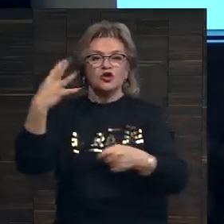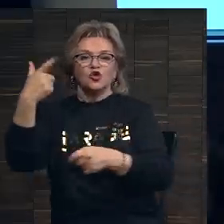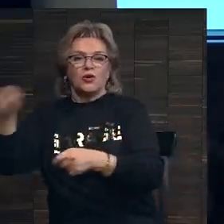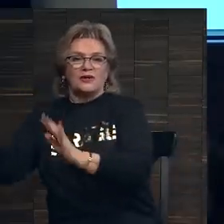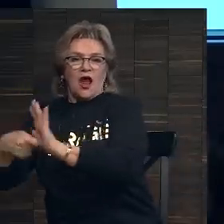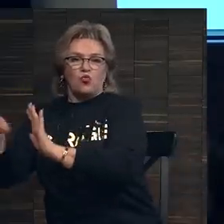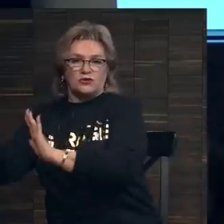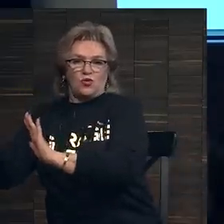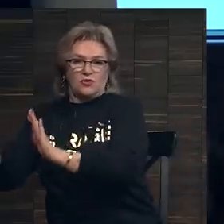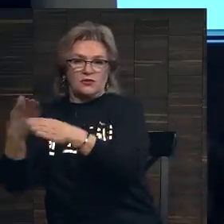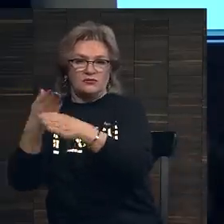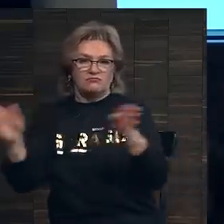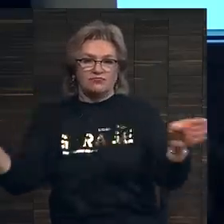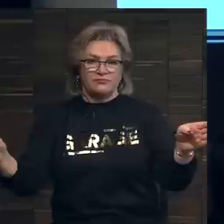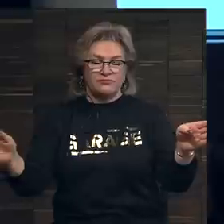— к аукционам.